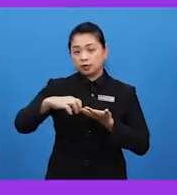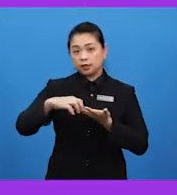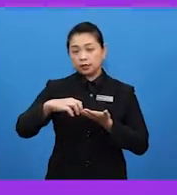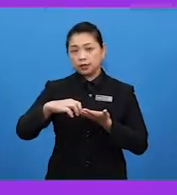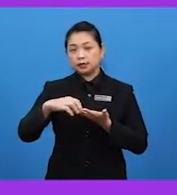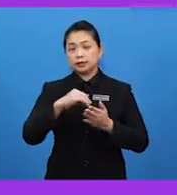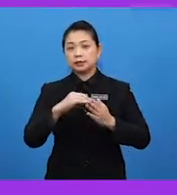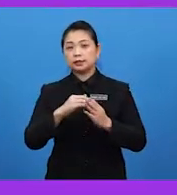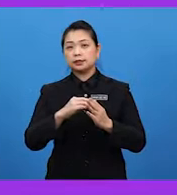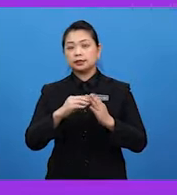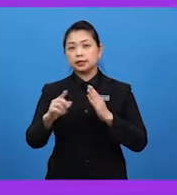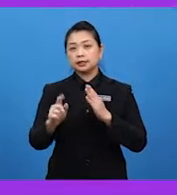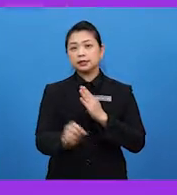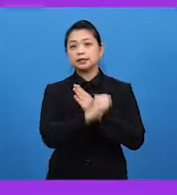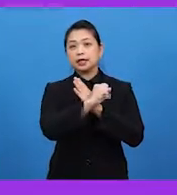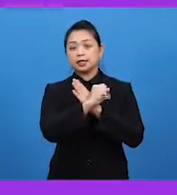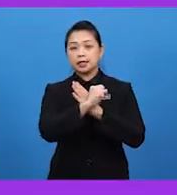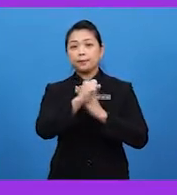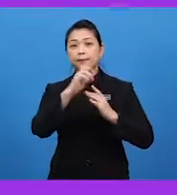daripada serangan penyakit.